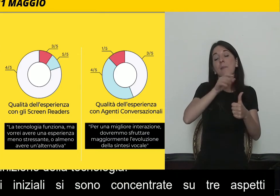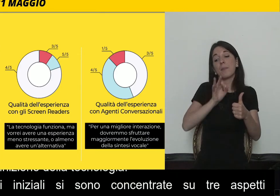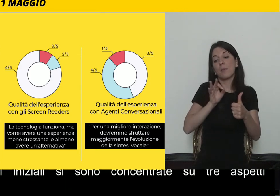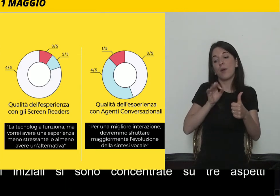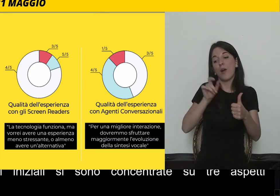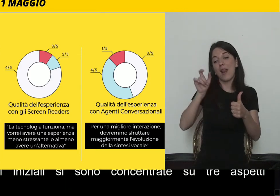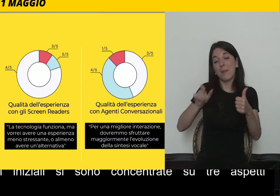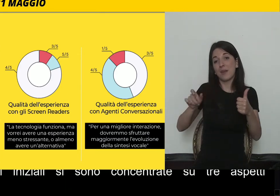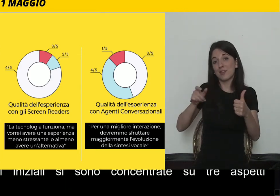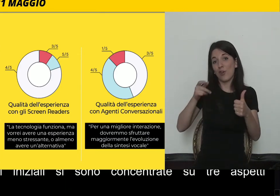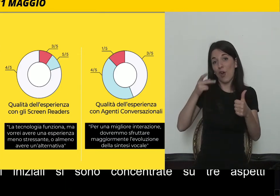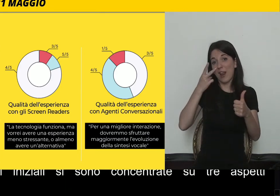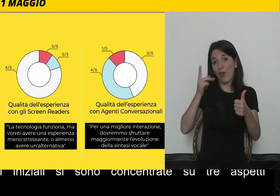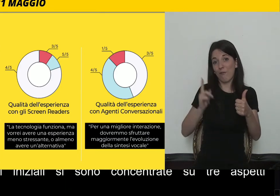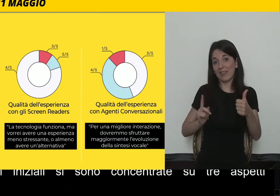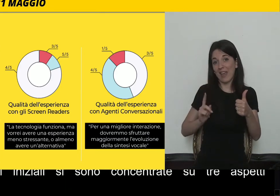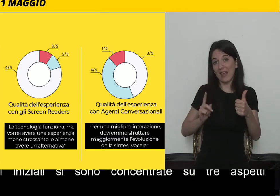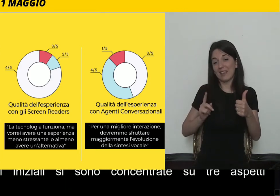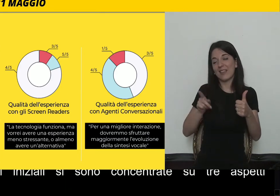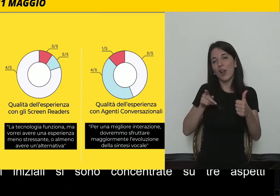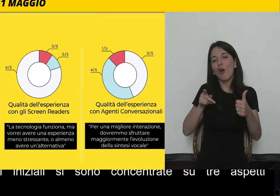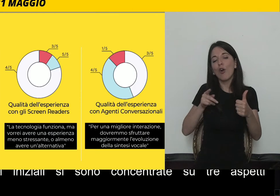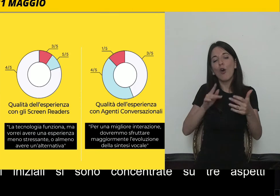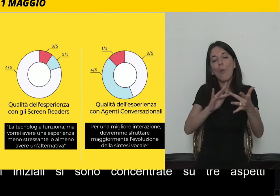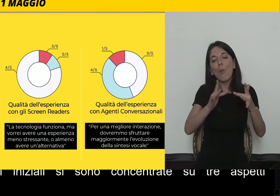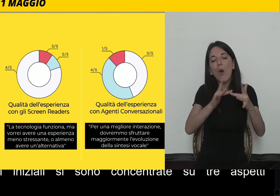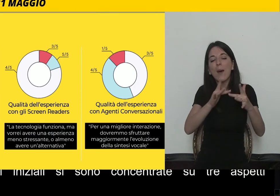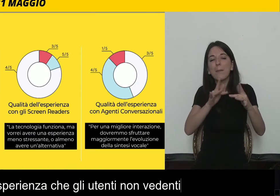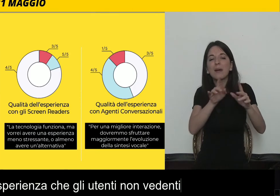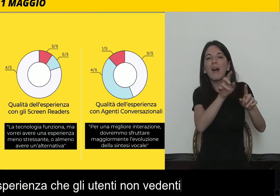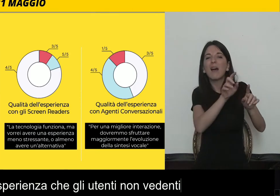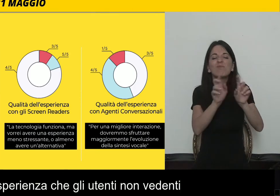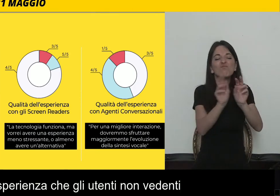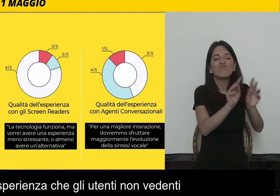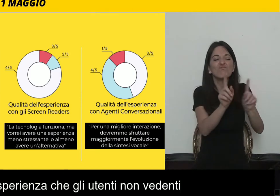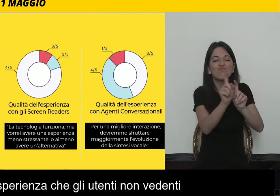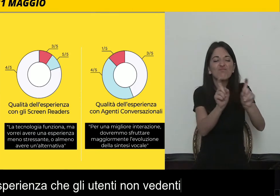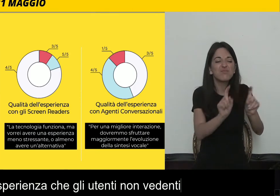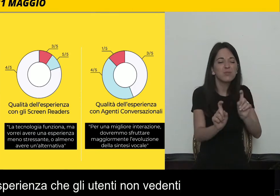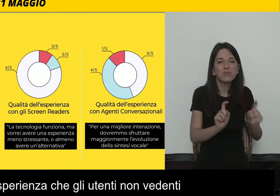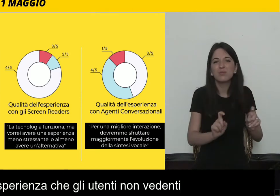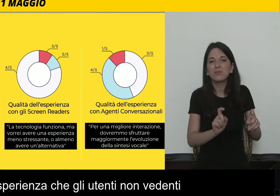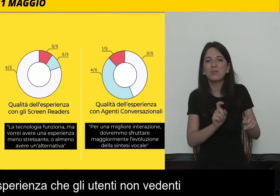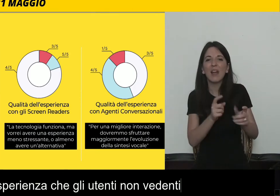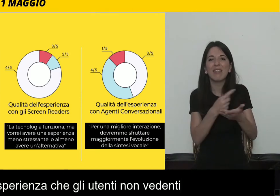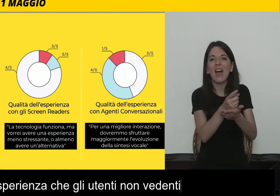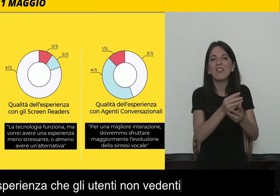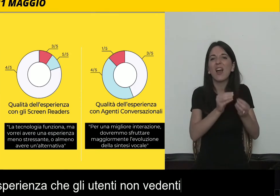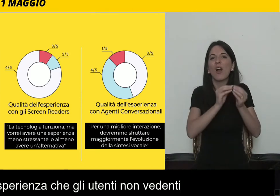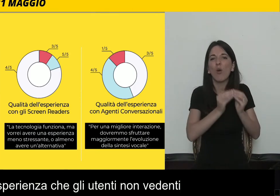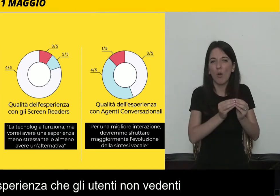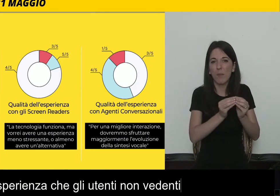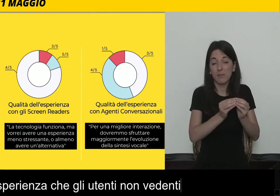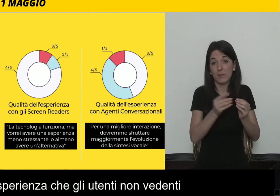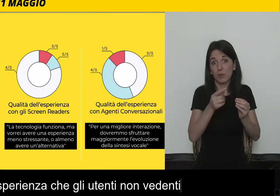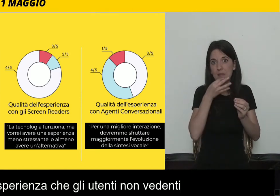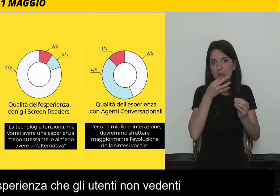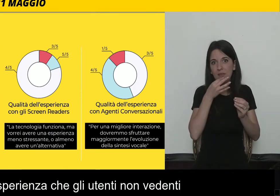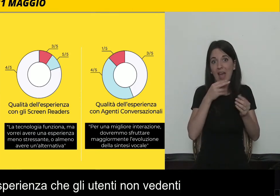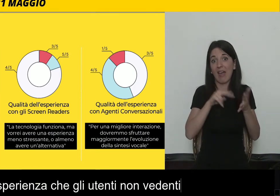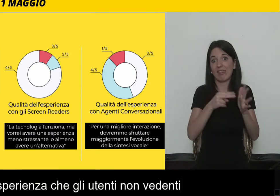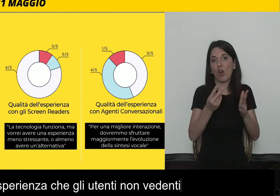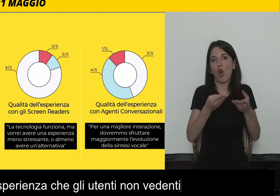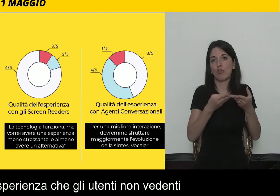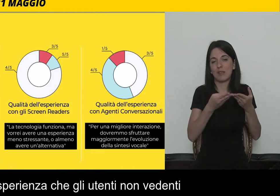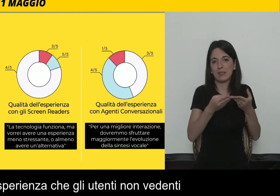utenti non vedenti hanno nell'accesso al web. Quindi l'esperienza con le tecnologie assistive, in particolare con gli screen reader, e poi